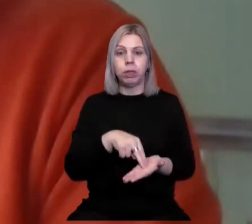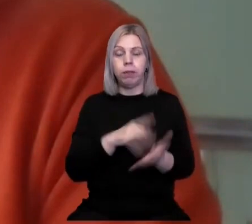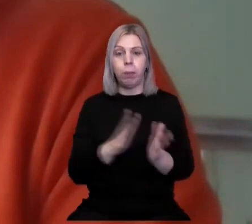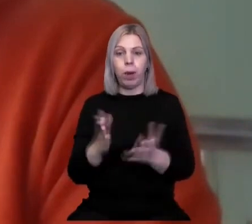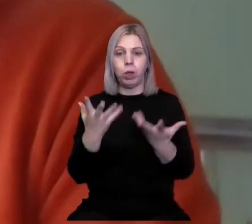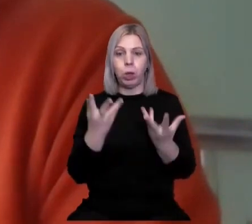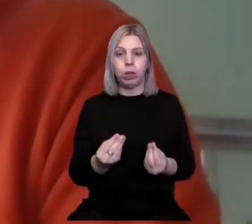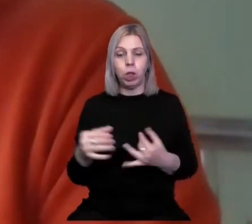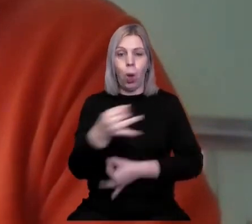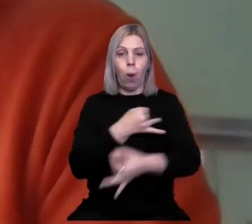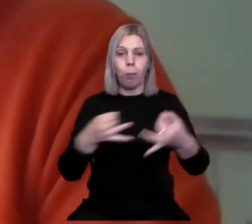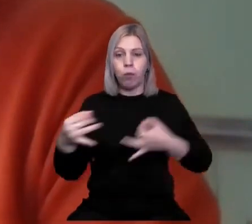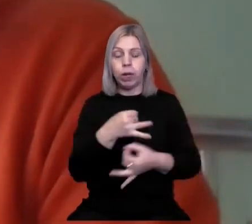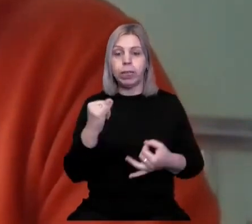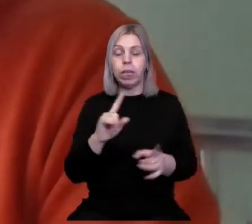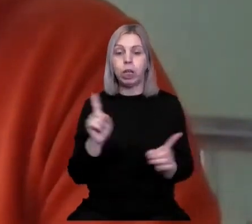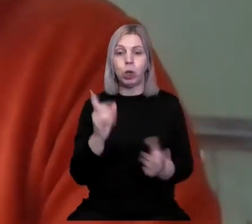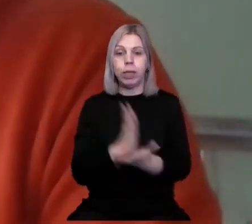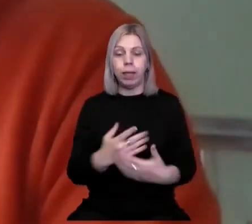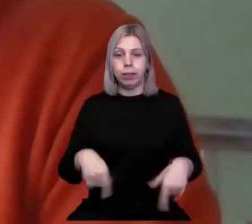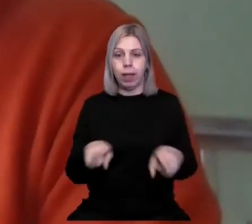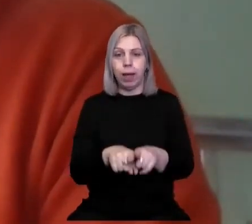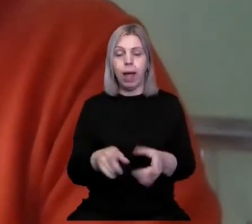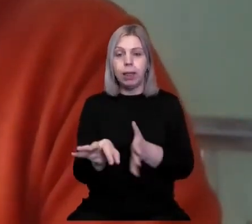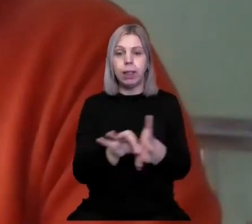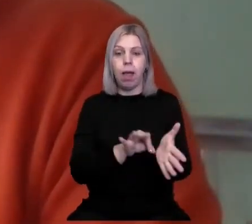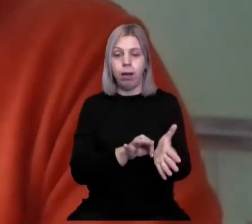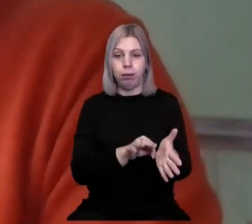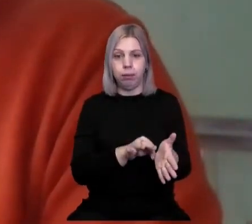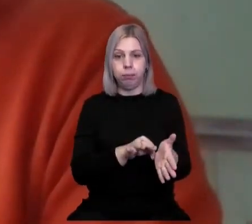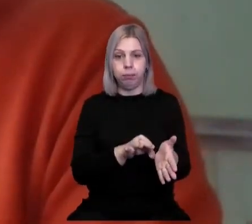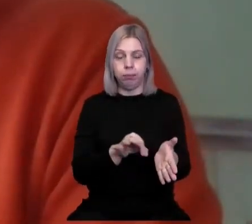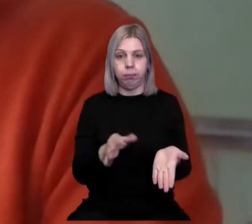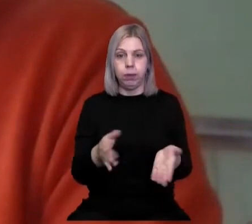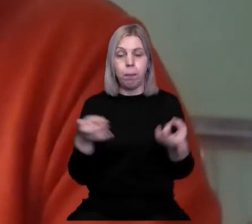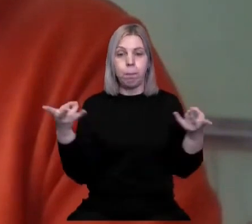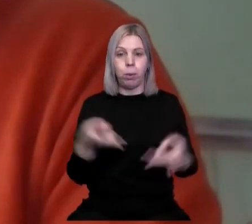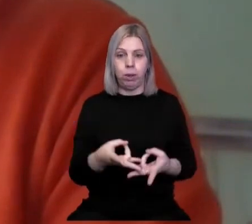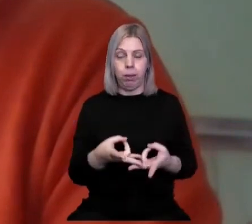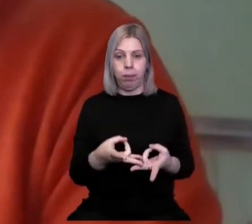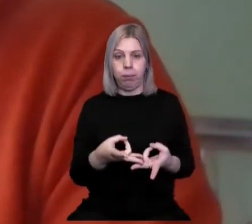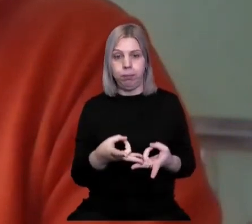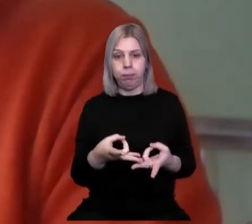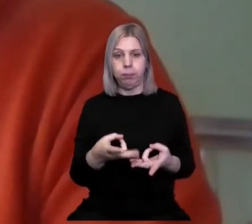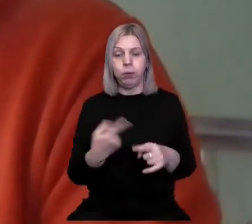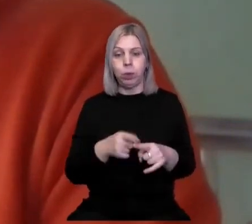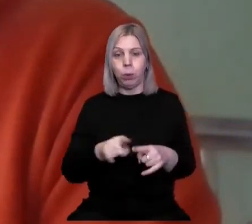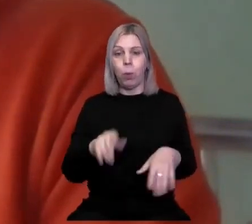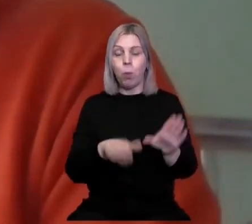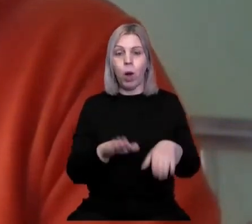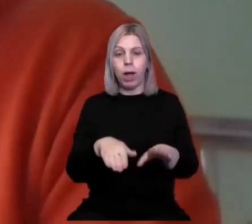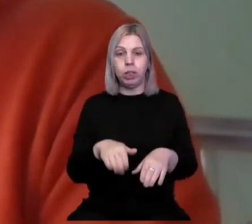порядок, не обговорити. І якщо є така негайна потреба, тоді